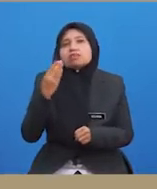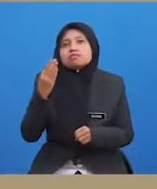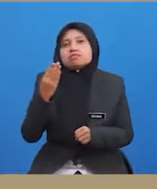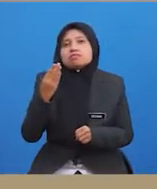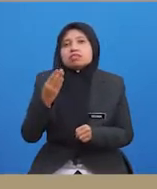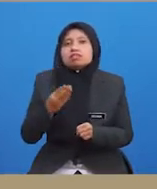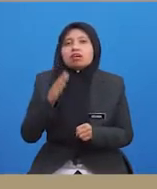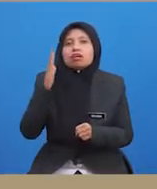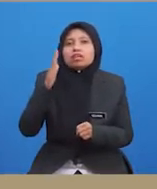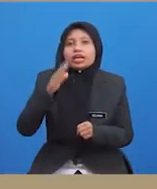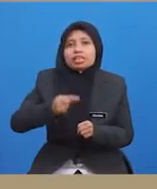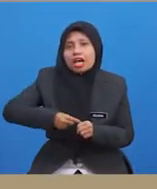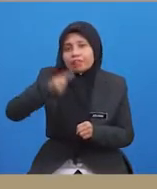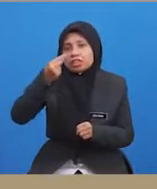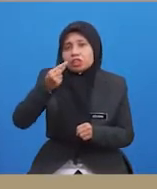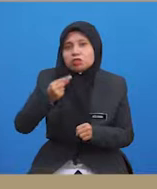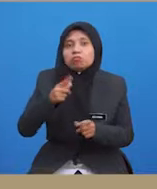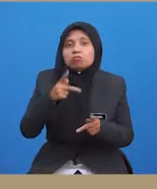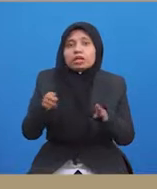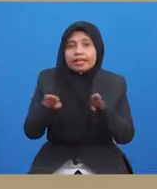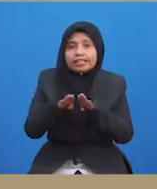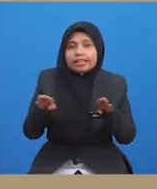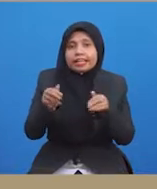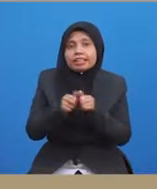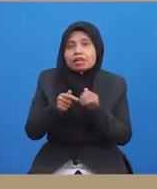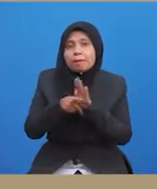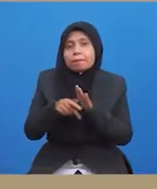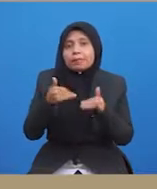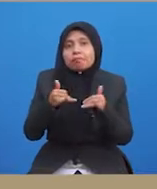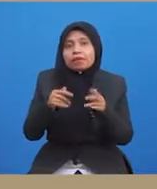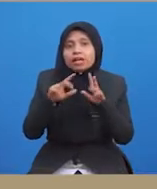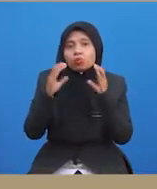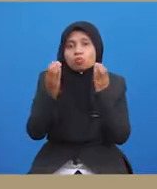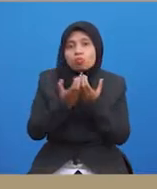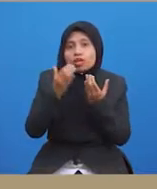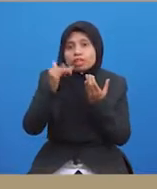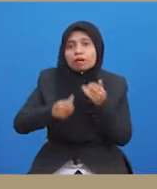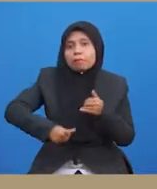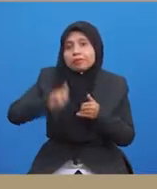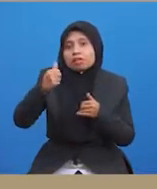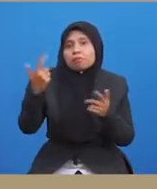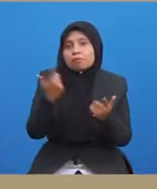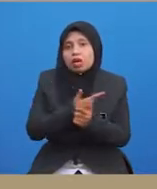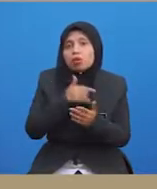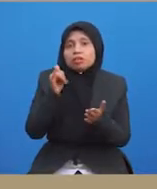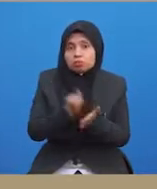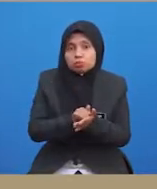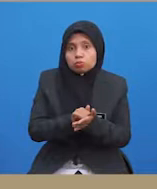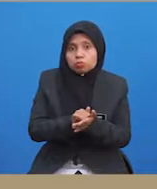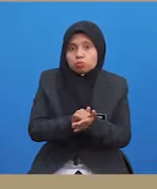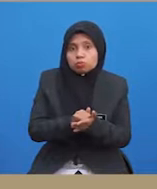lebih agresif jika dibandingkan dengan pemain pasukan yang memenangi perlawanan tersebut.